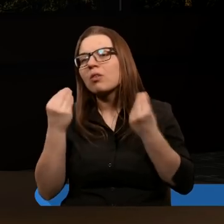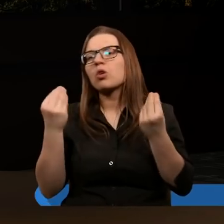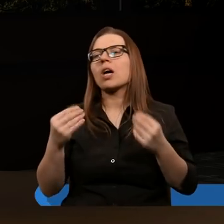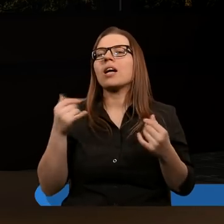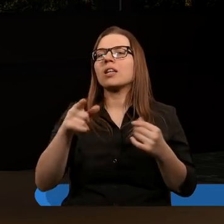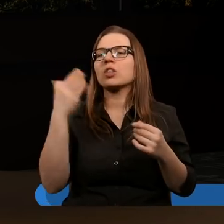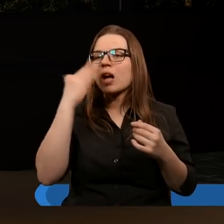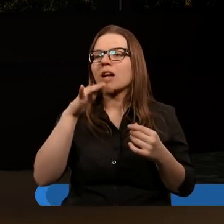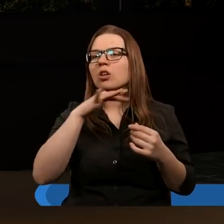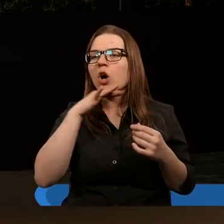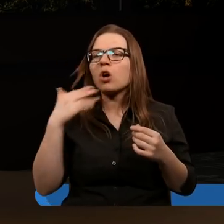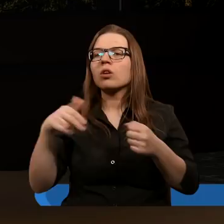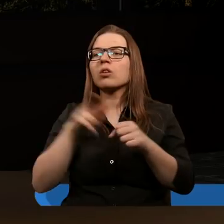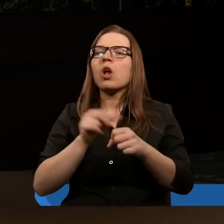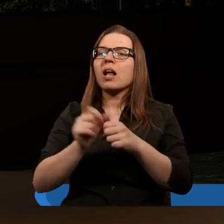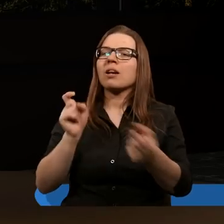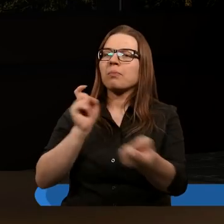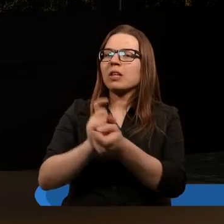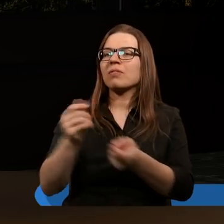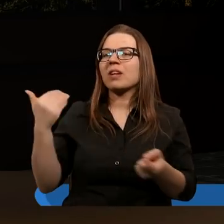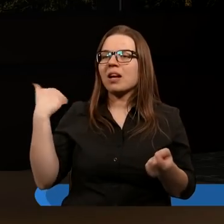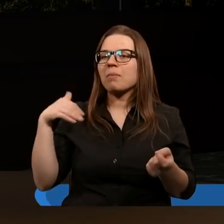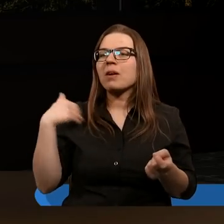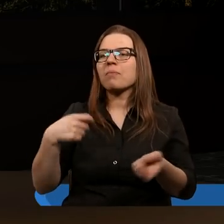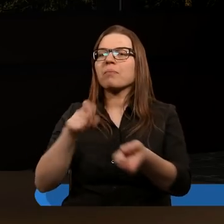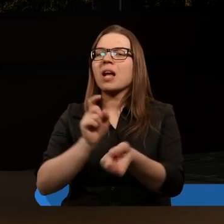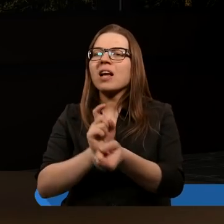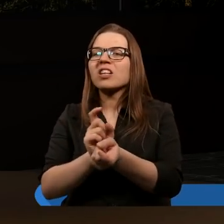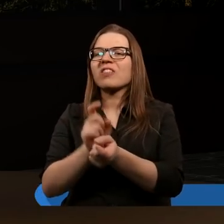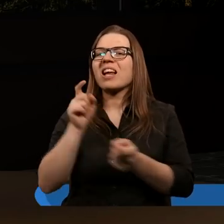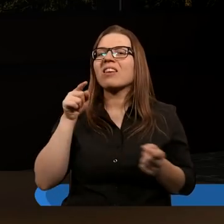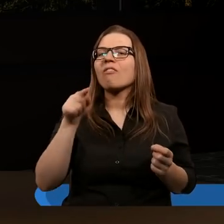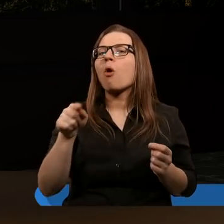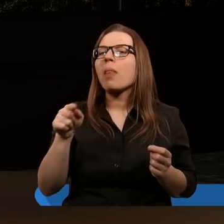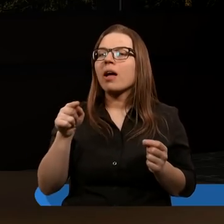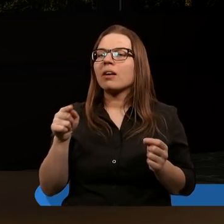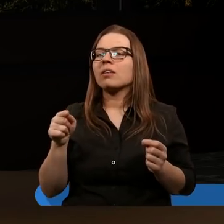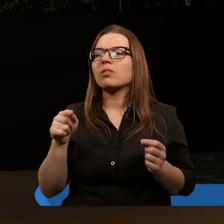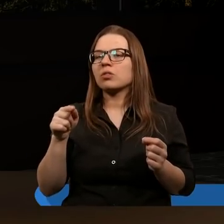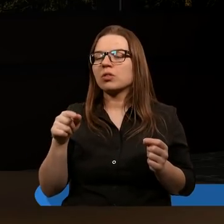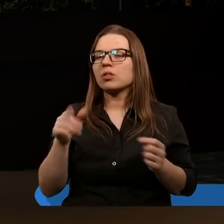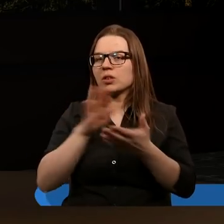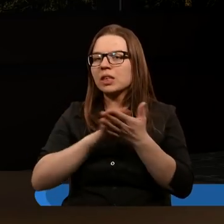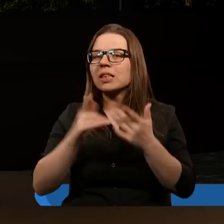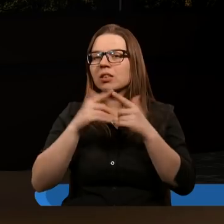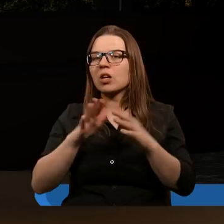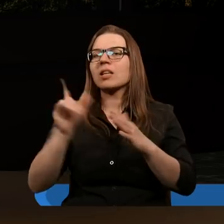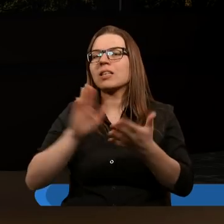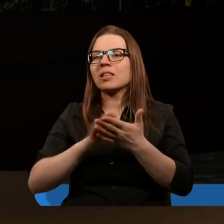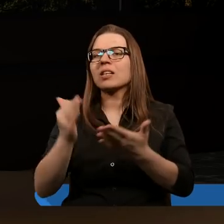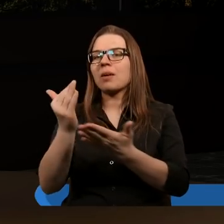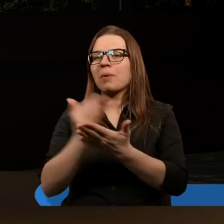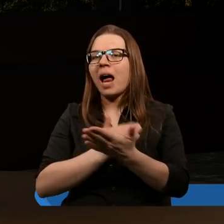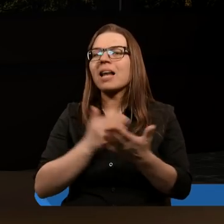Czarny to jest ten kolor, właśnie to jest przeciwieństwo białego, czyli przeciwieństwo tego czystego Kościoła z czystymi